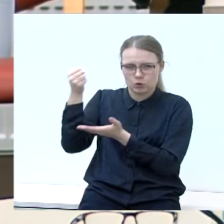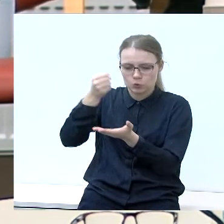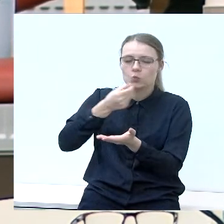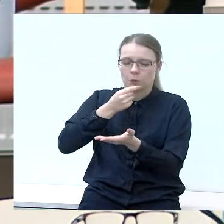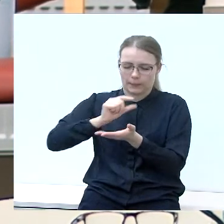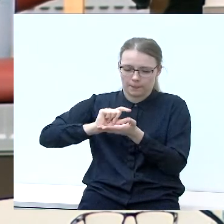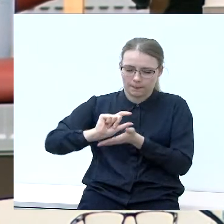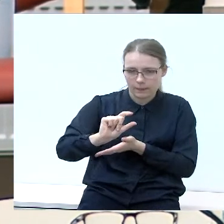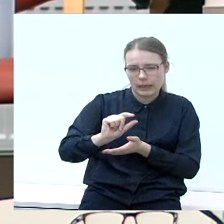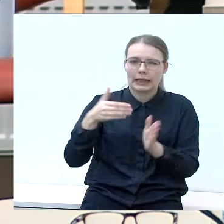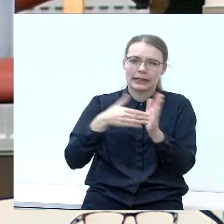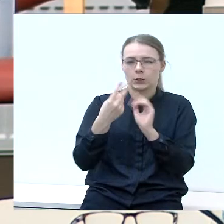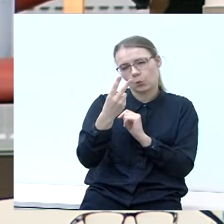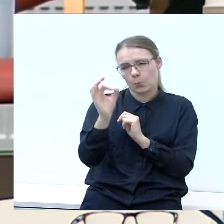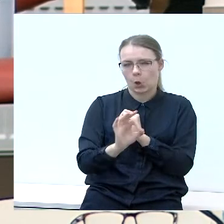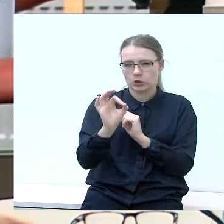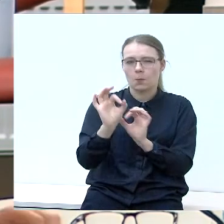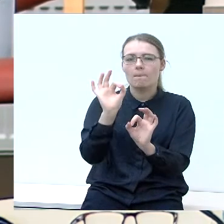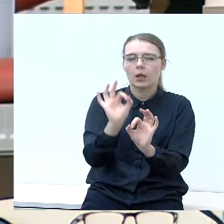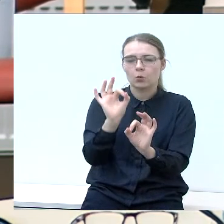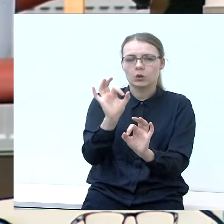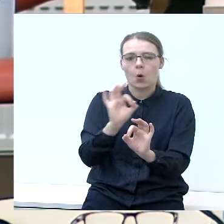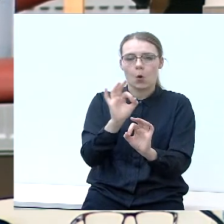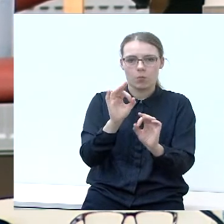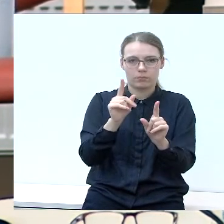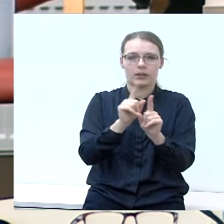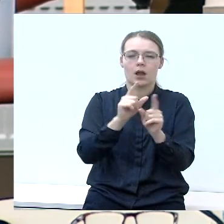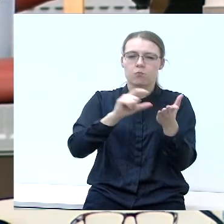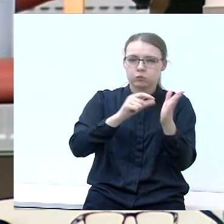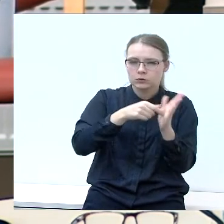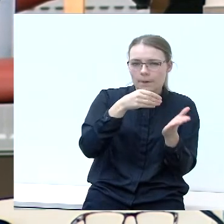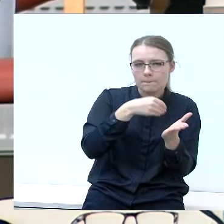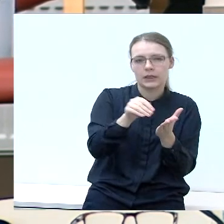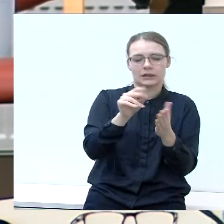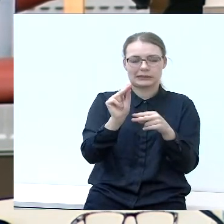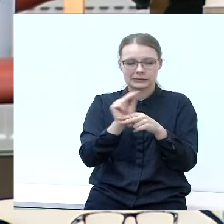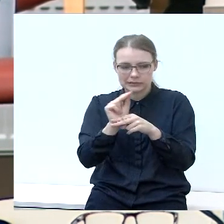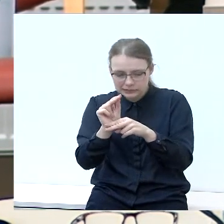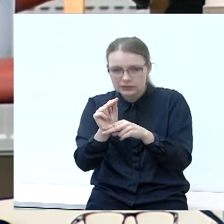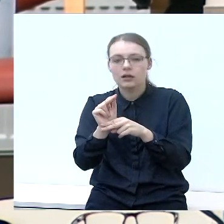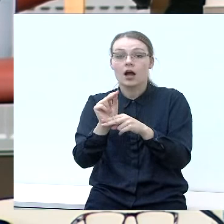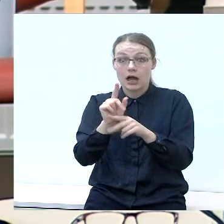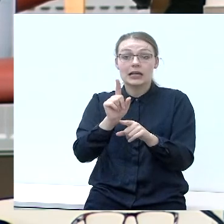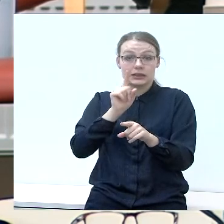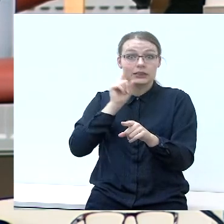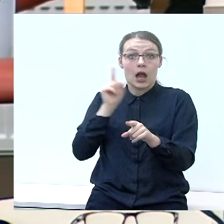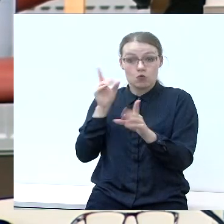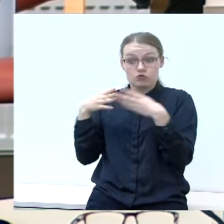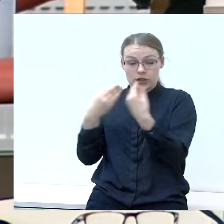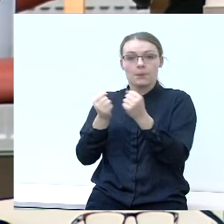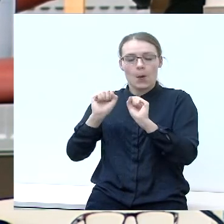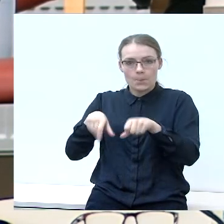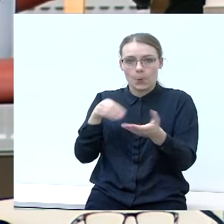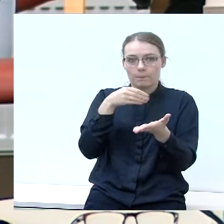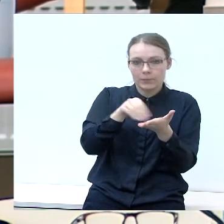palūkanų, sakykim, iki 2 procentų palūkanų, būstų statybai, įsigyjimų ir rekonstrukcijai, kad jaunos šeimos čia galėtų įsigyti, kurtis. Ir